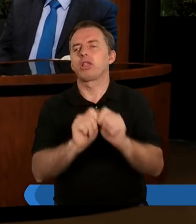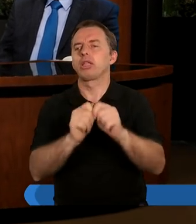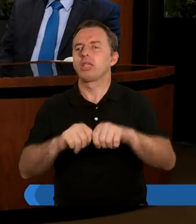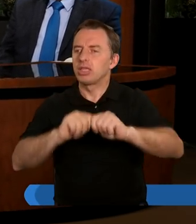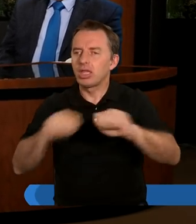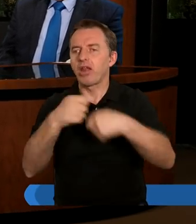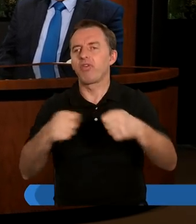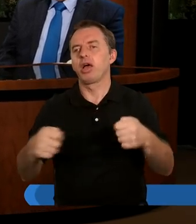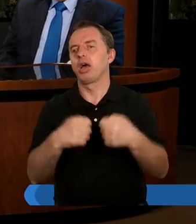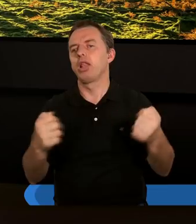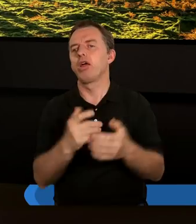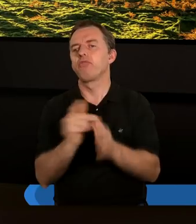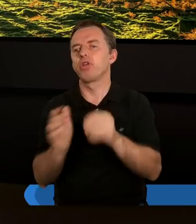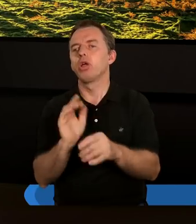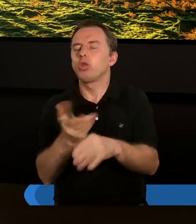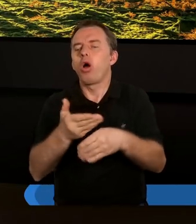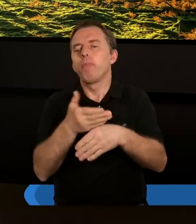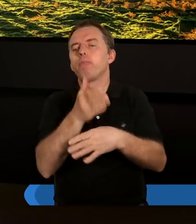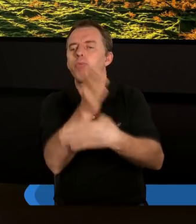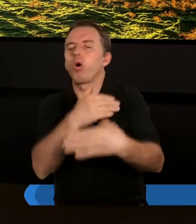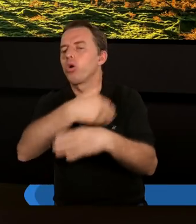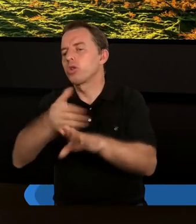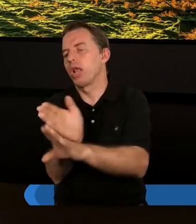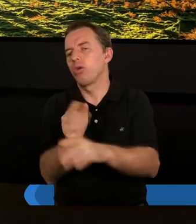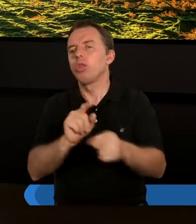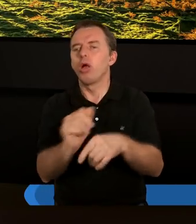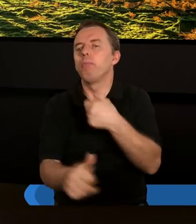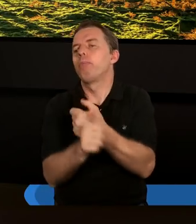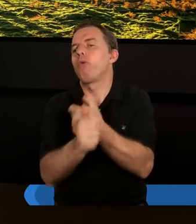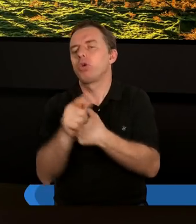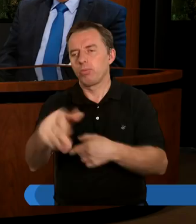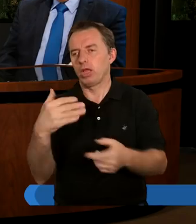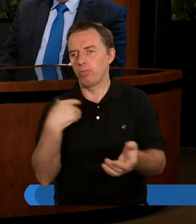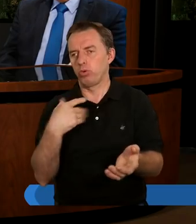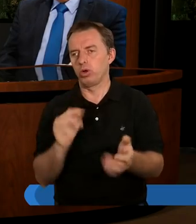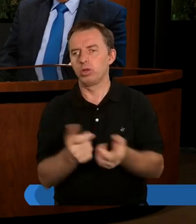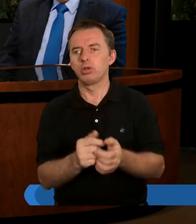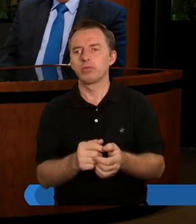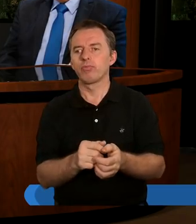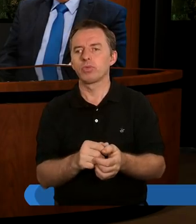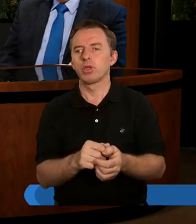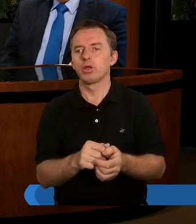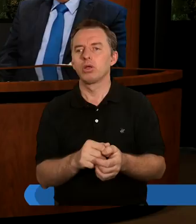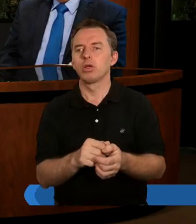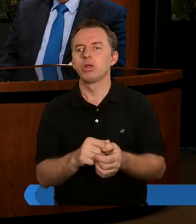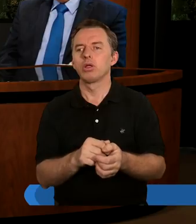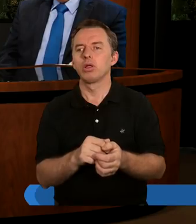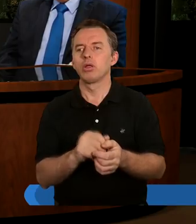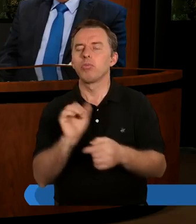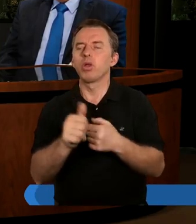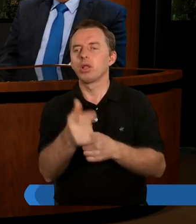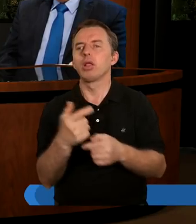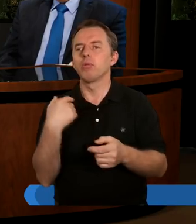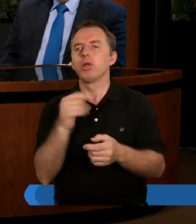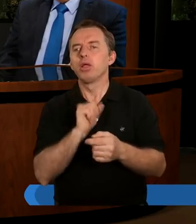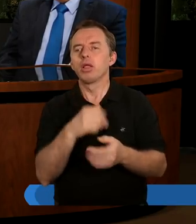kimś. Co ich podzieliło? Co było tym powodem takiej sytuacji? Jan Marek ucieka z pierwszej